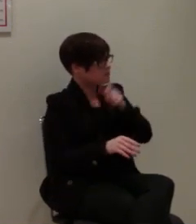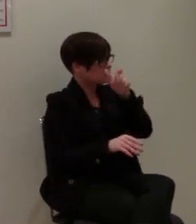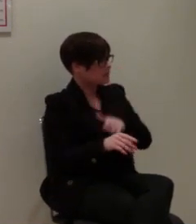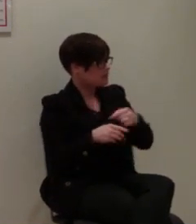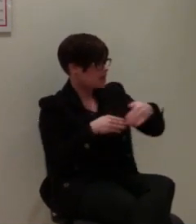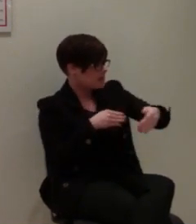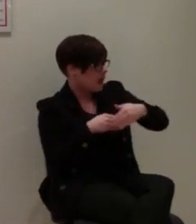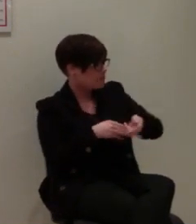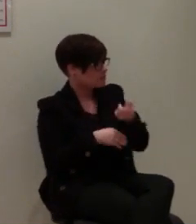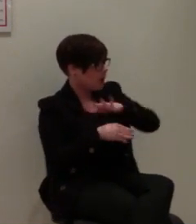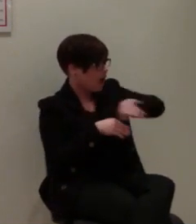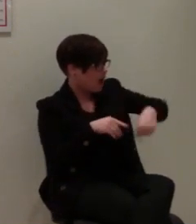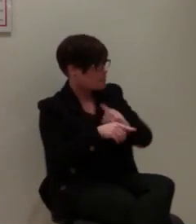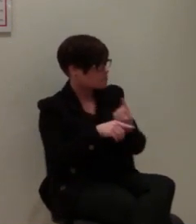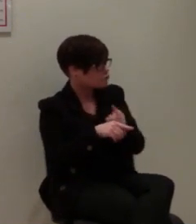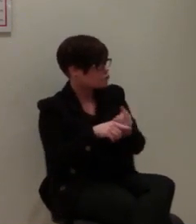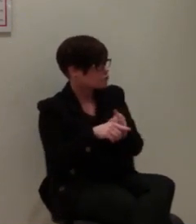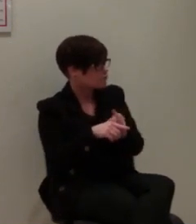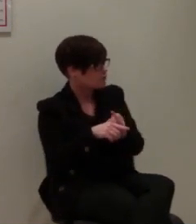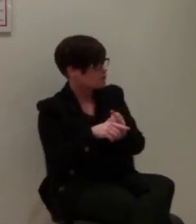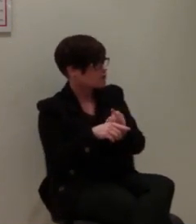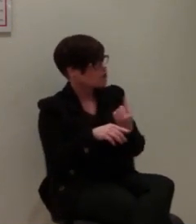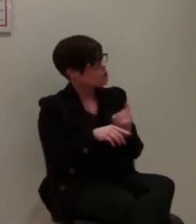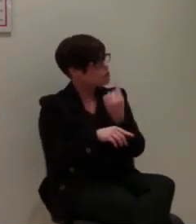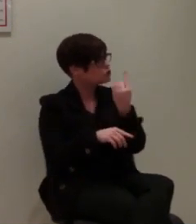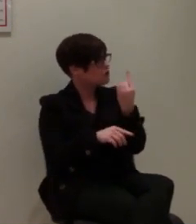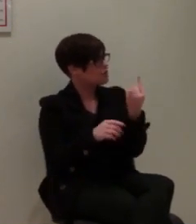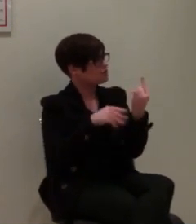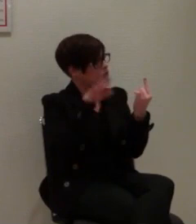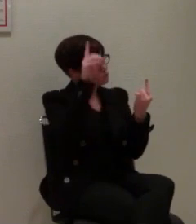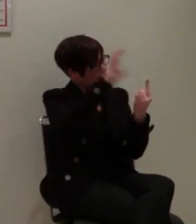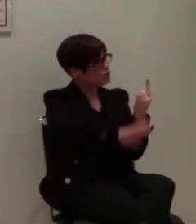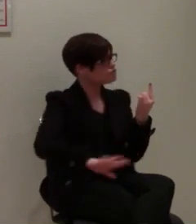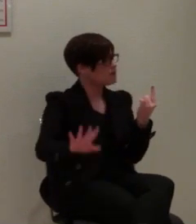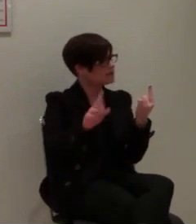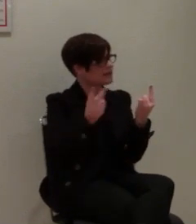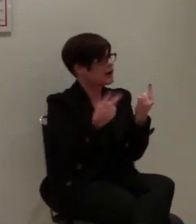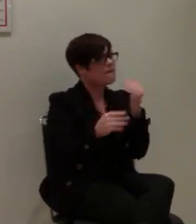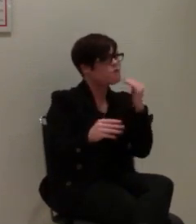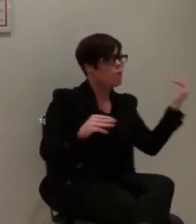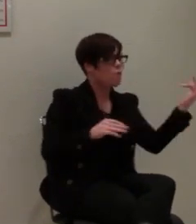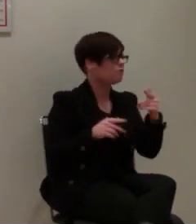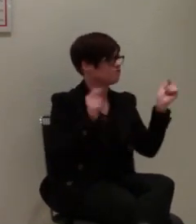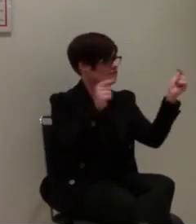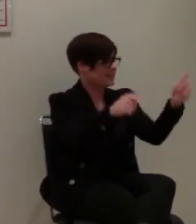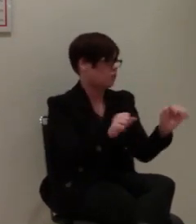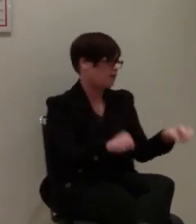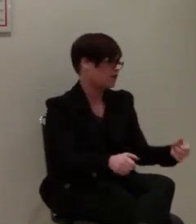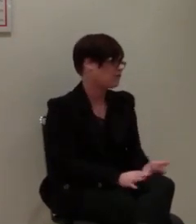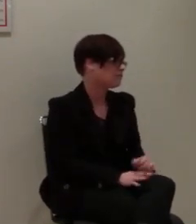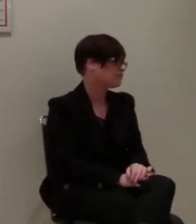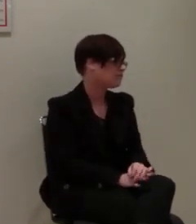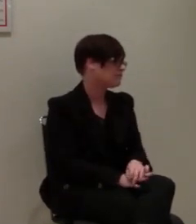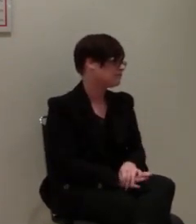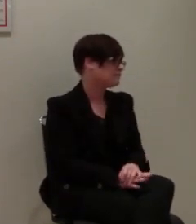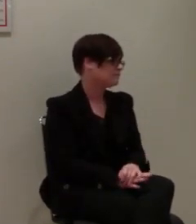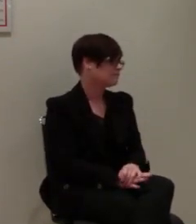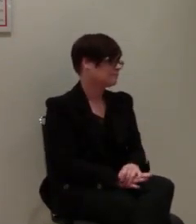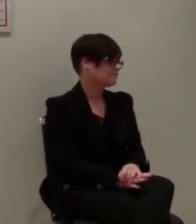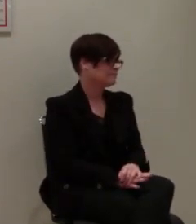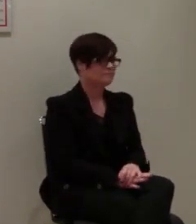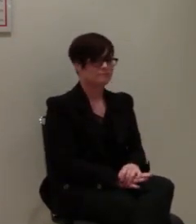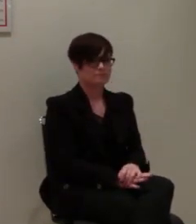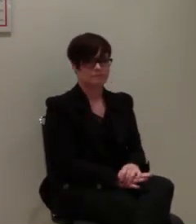und das ist, glaube ich, eine sensationelle Zeit, mit einem Hubschrauber an jedem Punkt des Landes versorgen können. Neben der